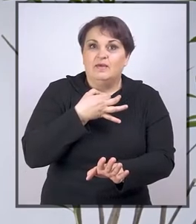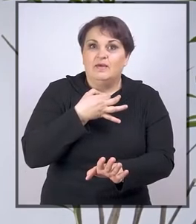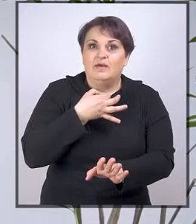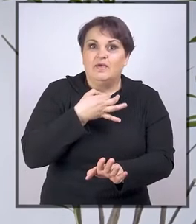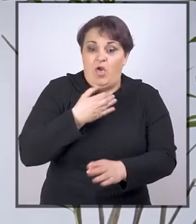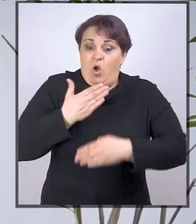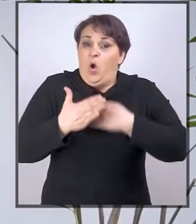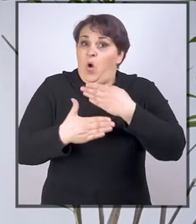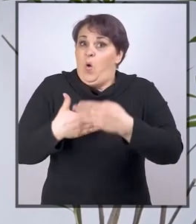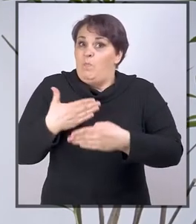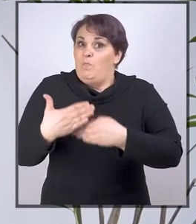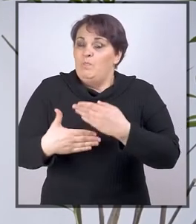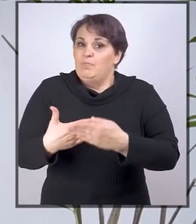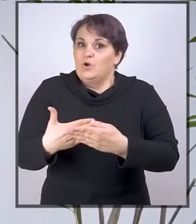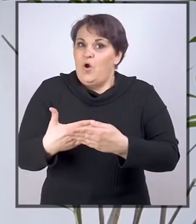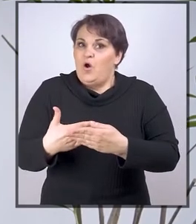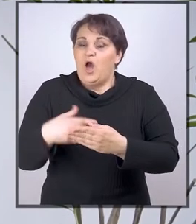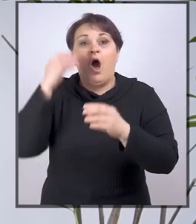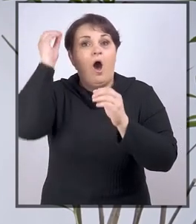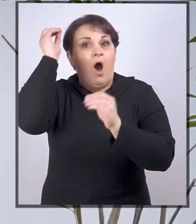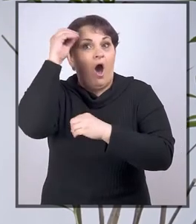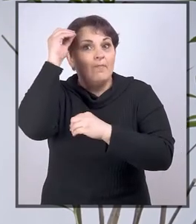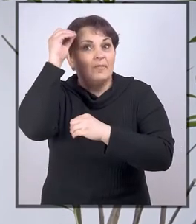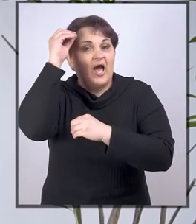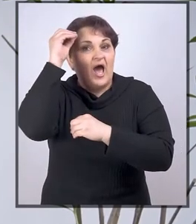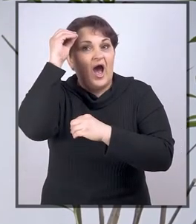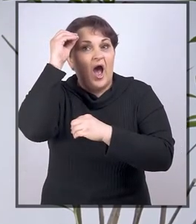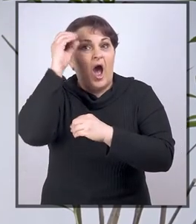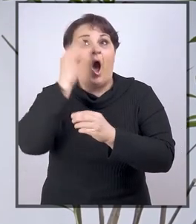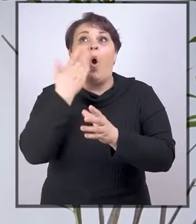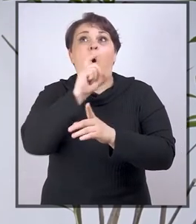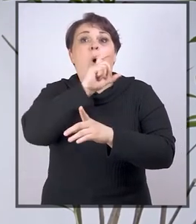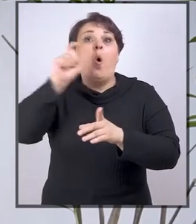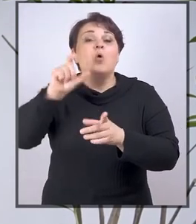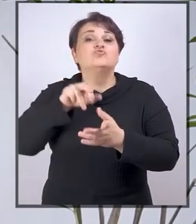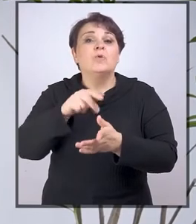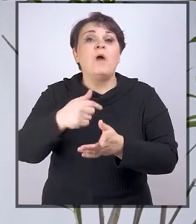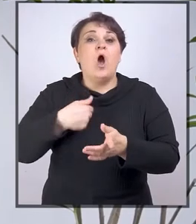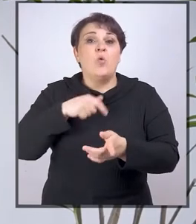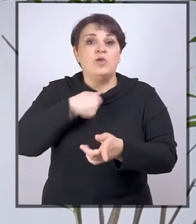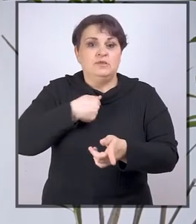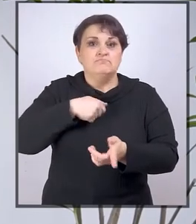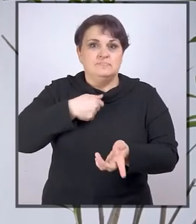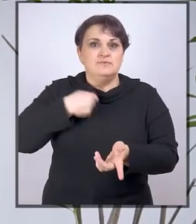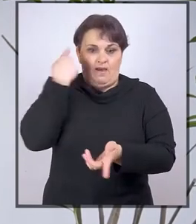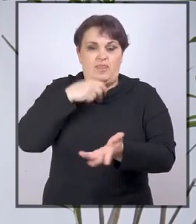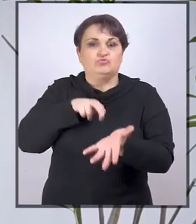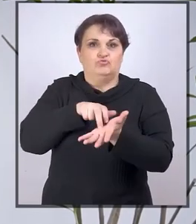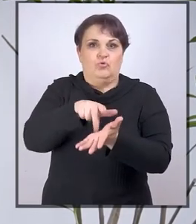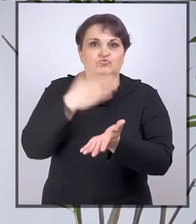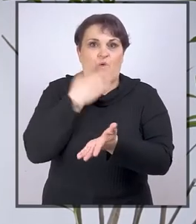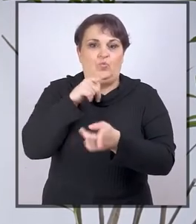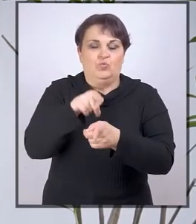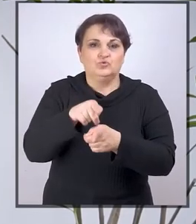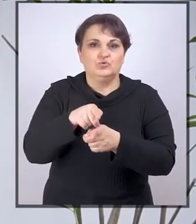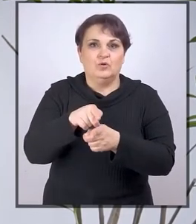procesu obrazovanja, o školama koje sam ja pohađala.